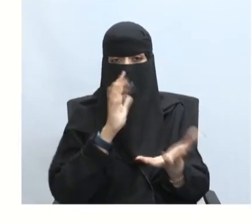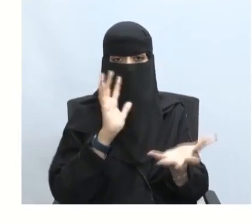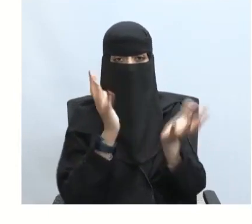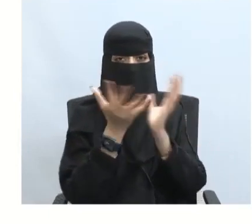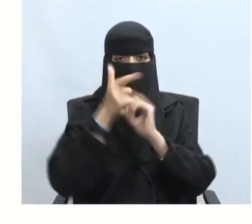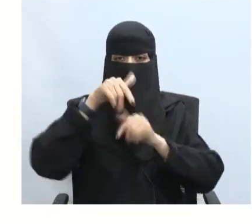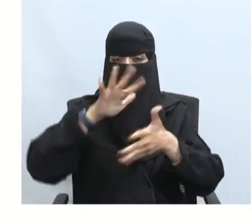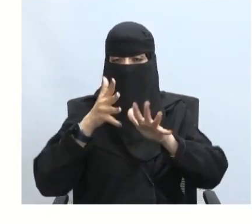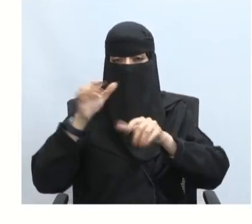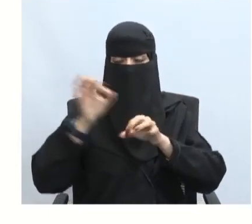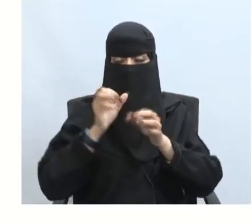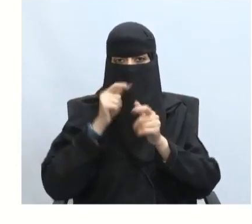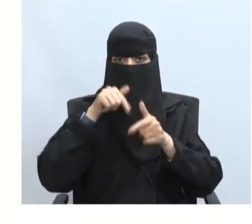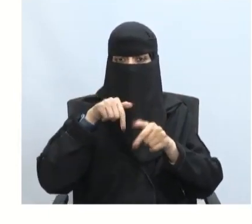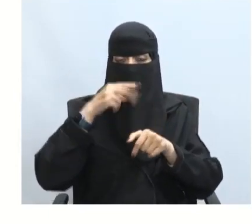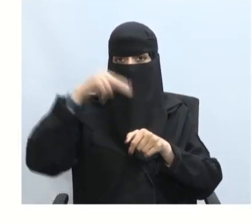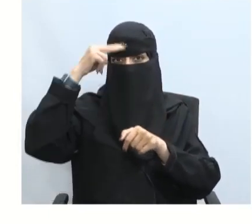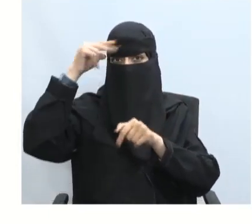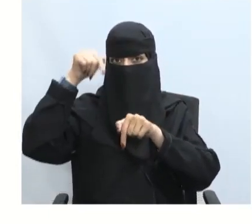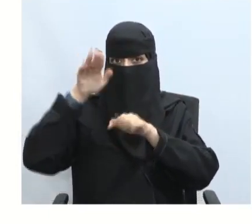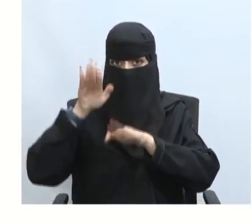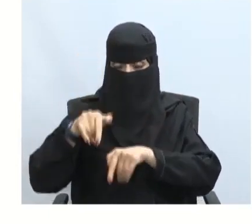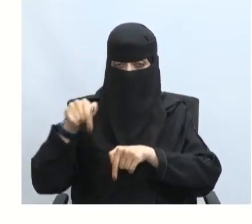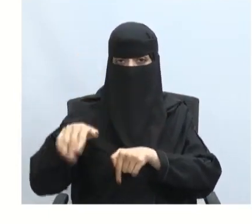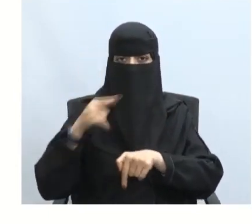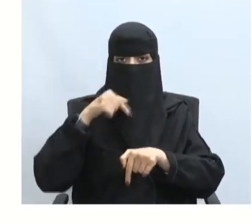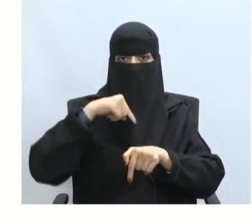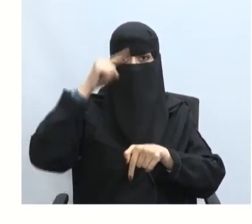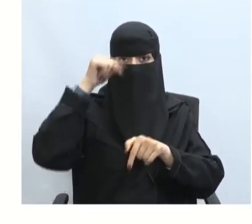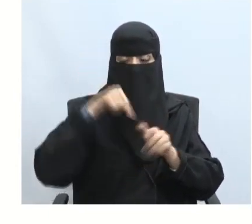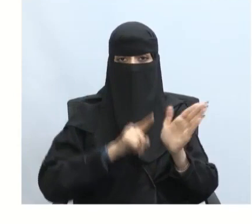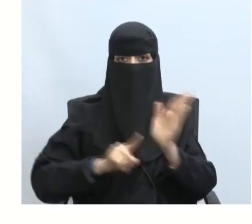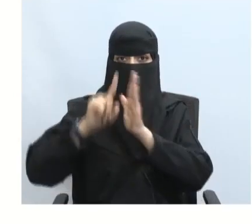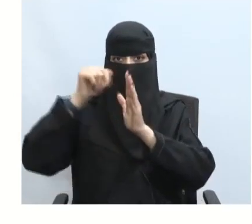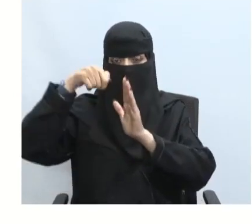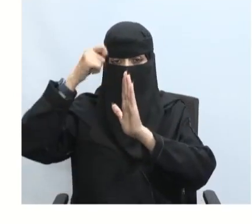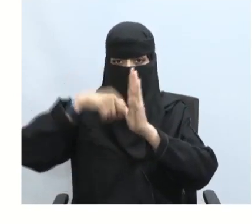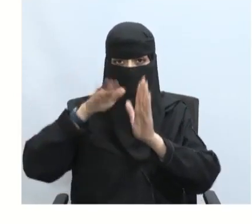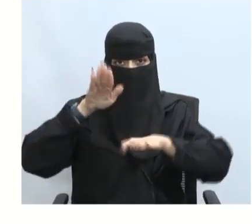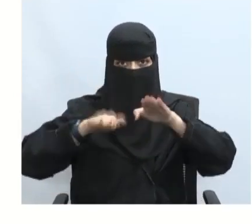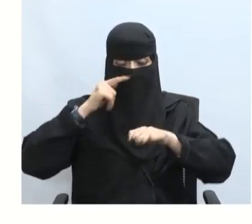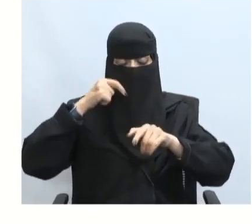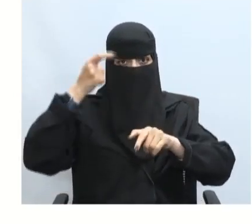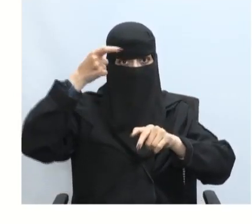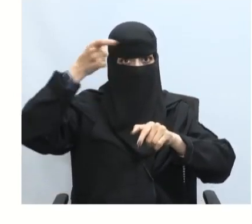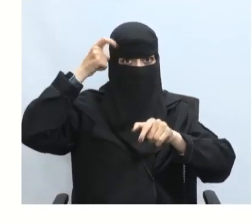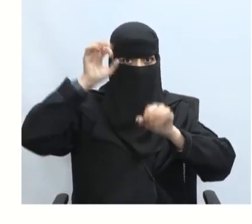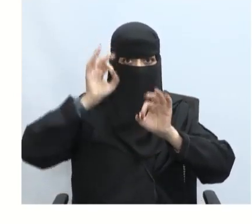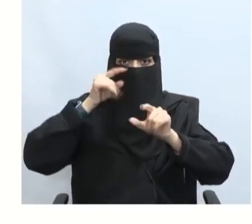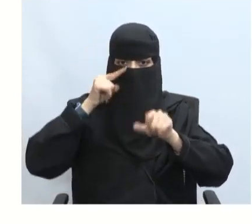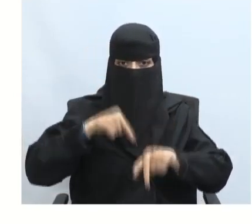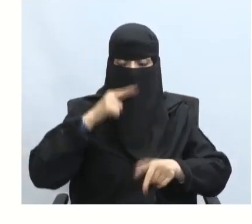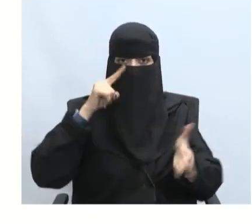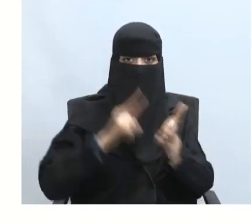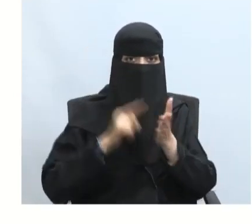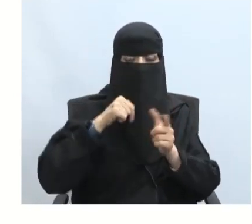العالم تقريباً والمملكة العربية السعودية ممثلة بقيادتها الحكيمة أدركت أنه لا بد